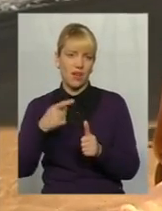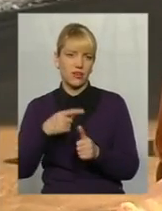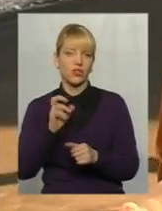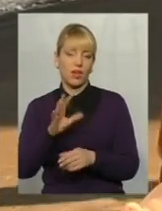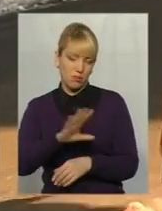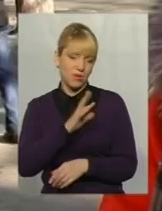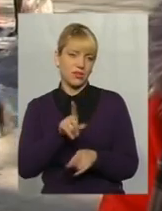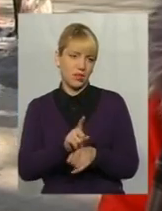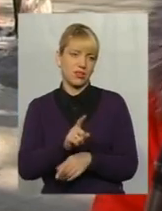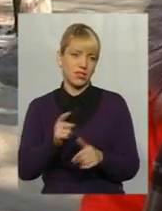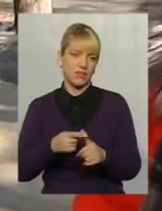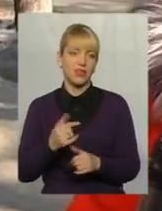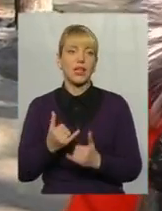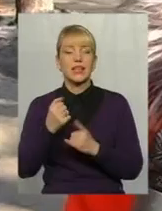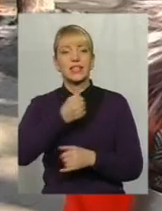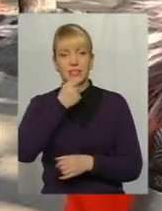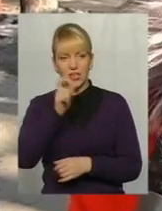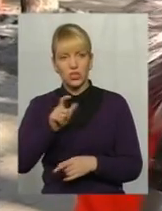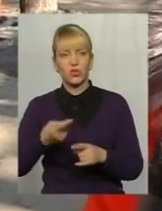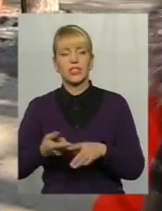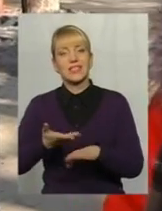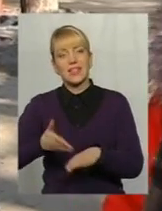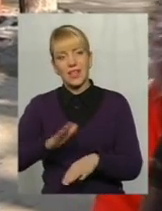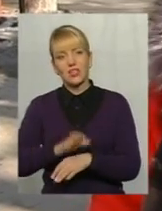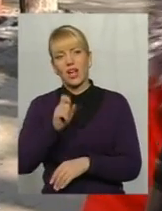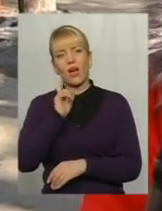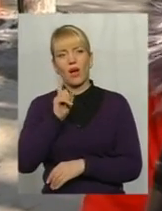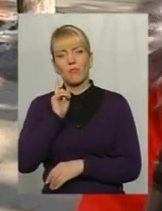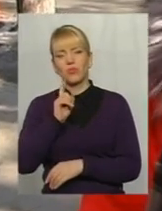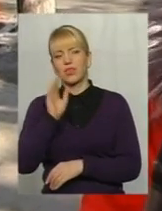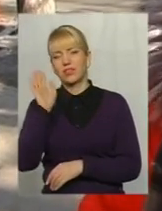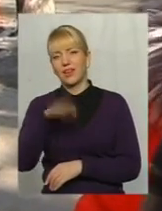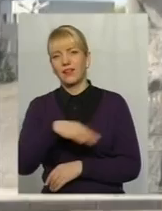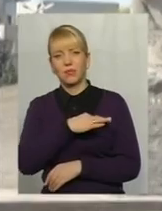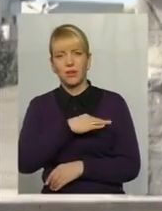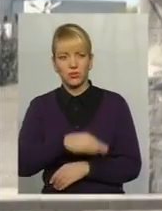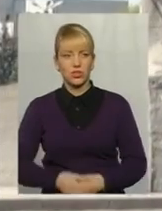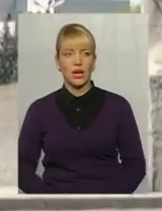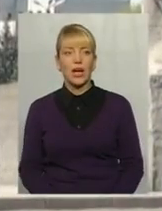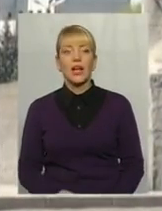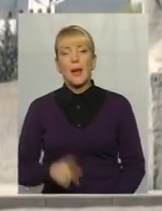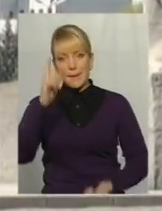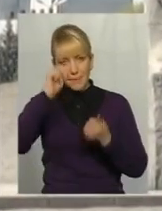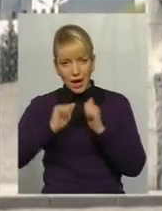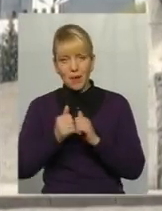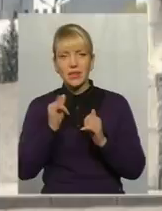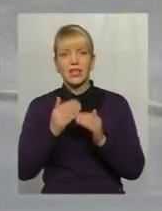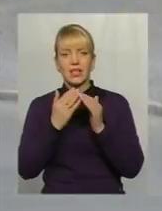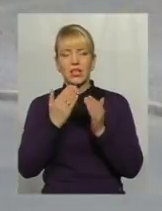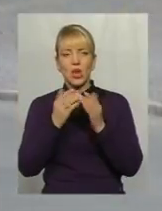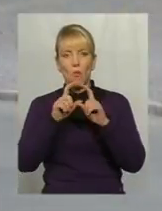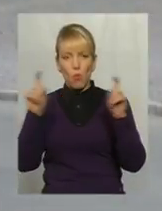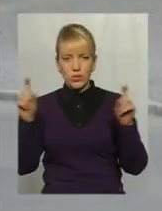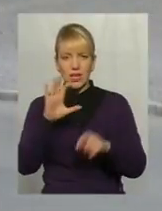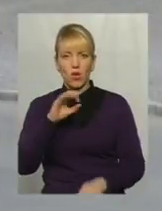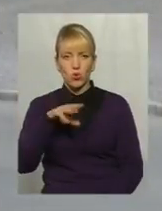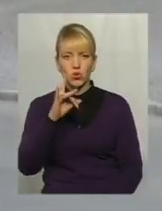і називають. Для старших людей це тяжко, а молодь, мабуть, їм байдуже. Хоча пам'ятник і музей Миколі Островському,